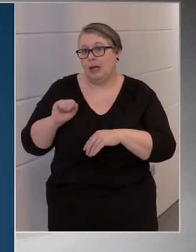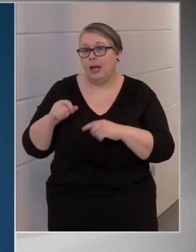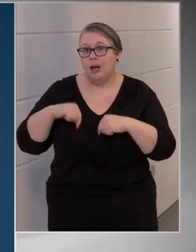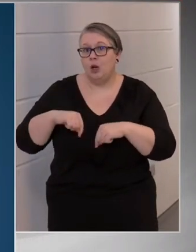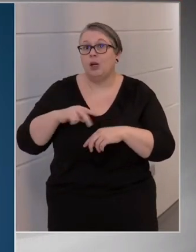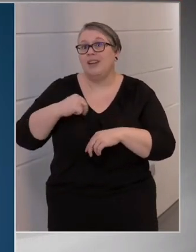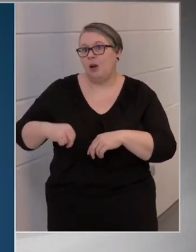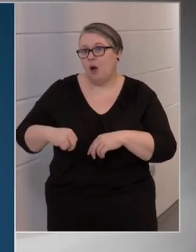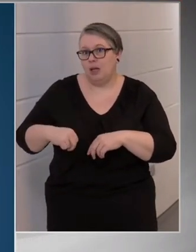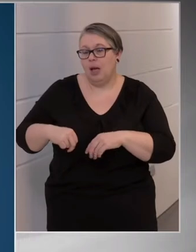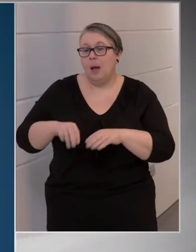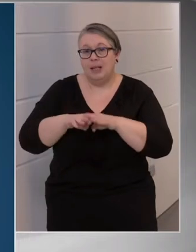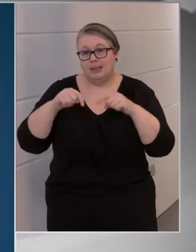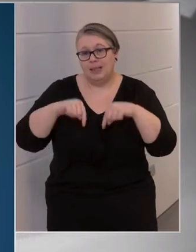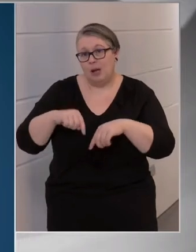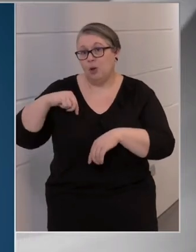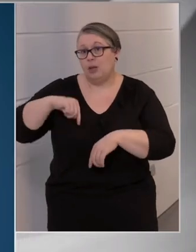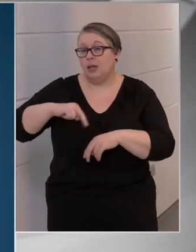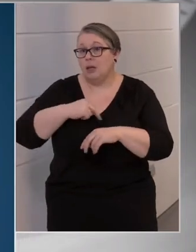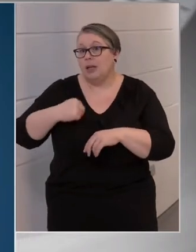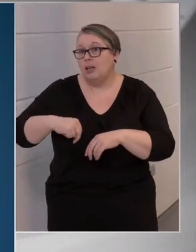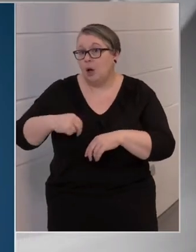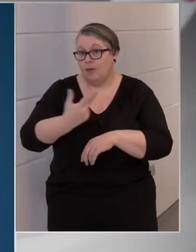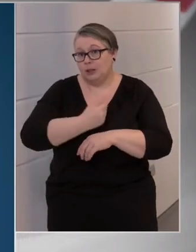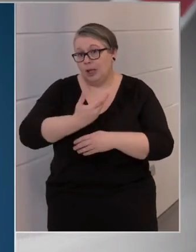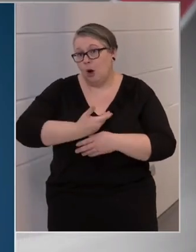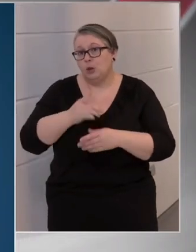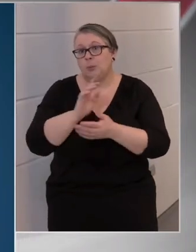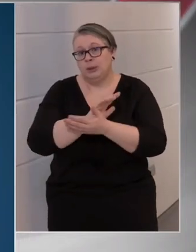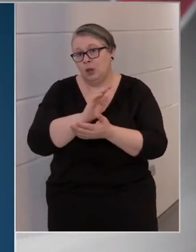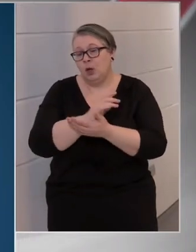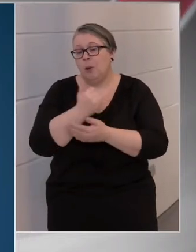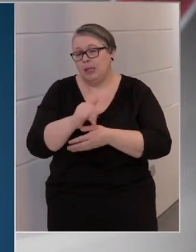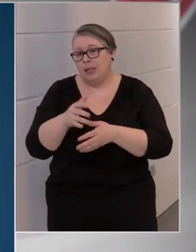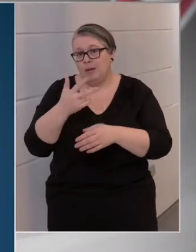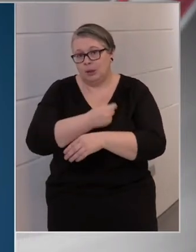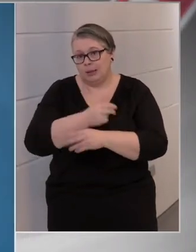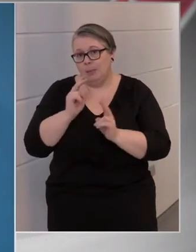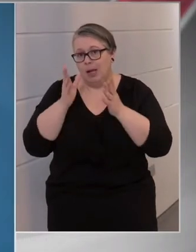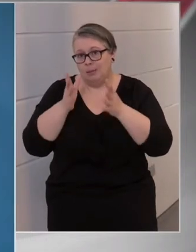vakcinával oltatta be magát, az jól bizonyítja, hogy minden vakcinában meg lehet bízni.